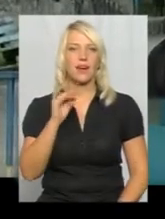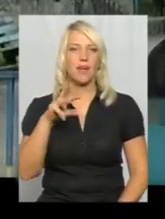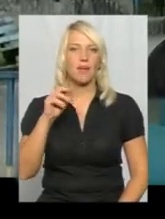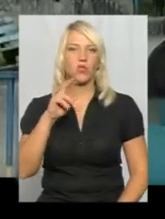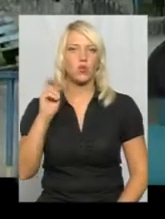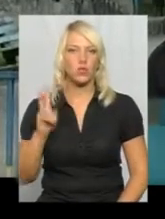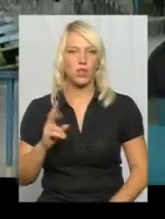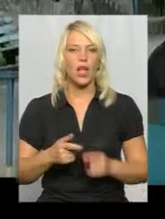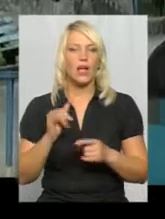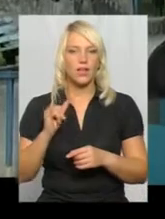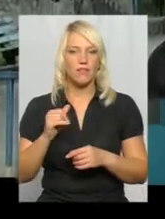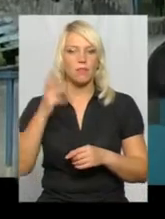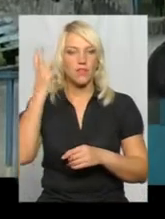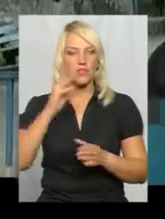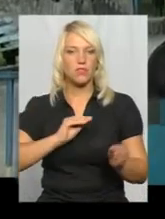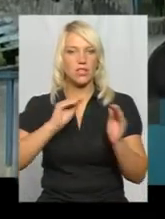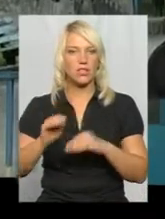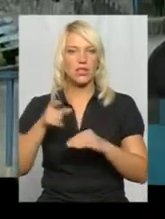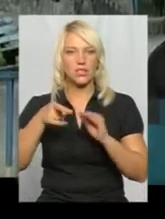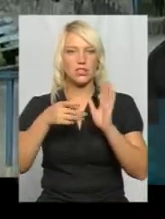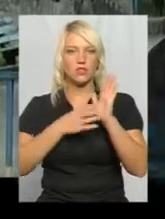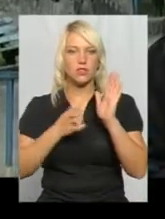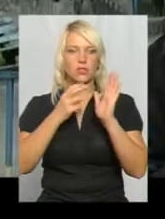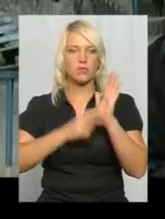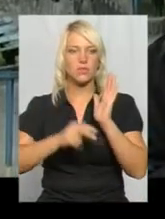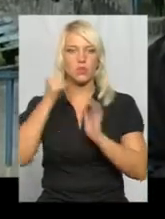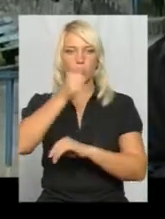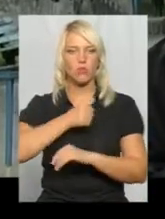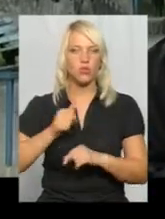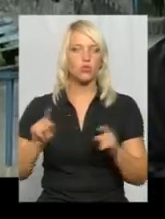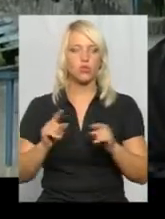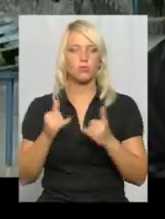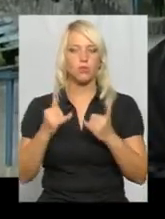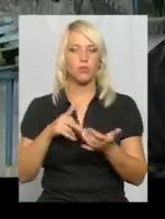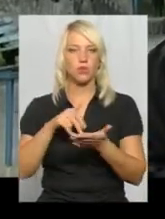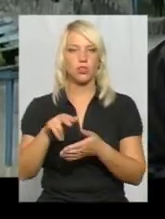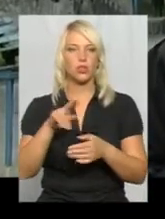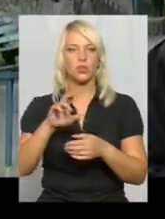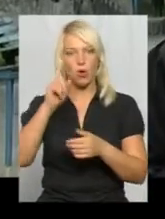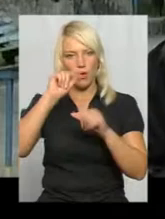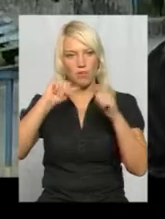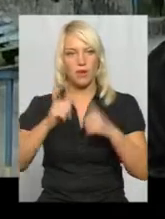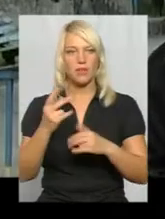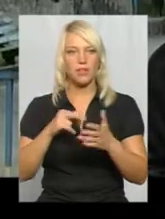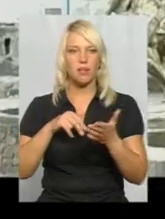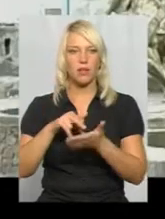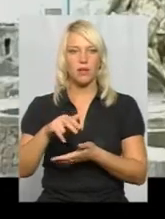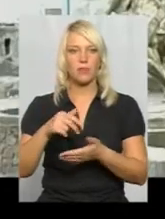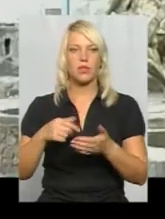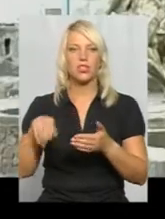'ятник барону Мюнхгаузену встановили у 1970 році. Нині, щоб пройти до нього, потрібно потрапити за огорожу.